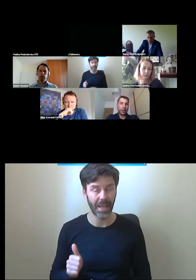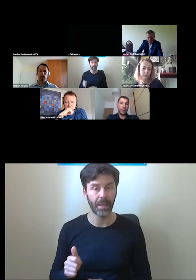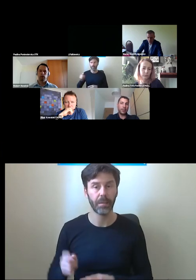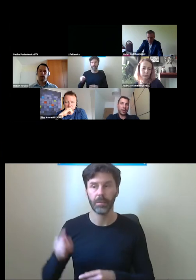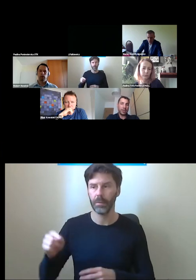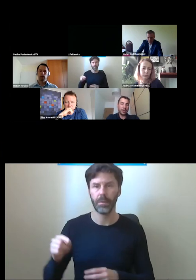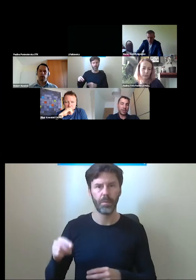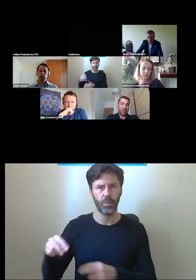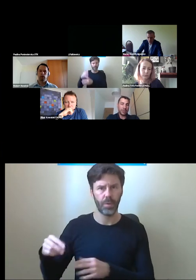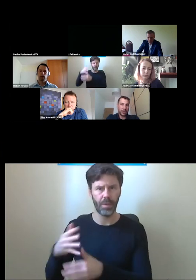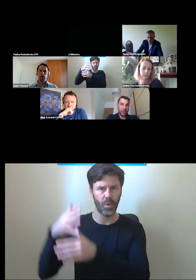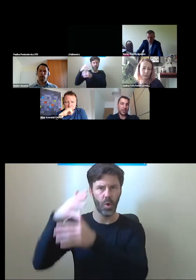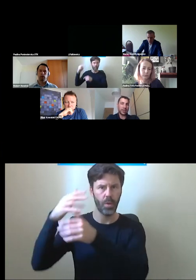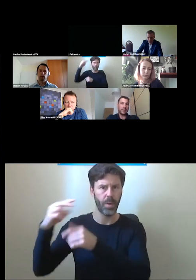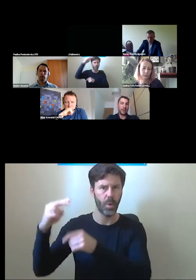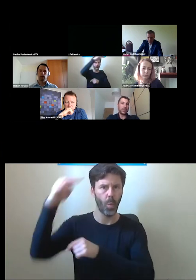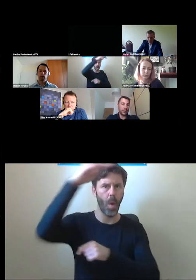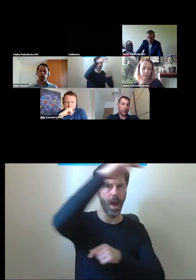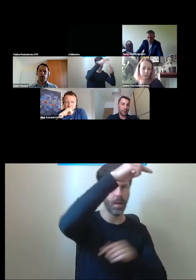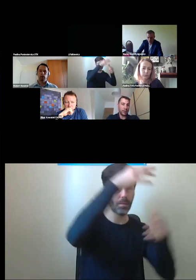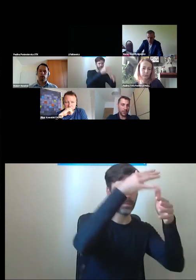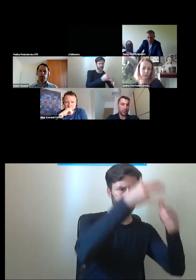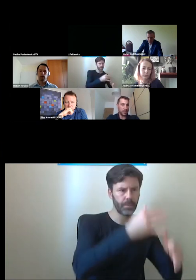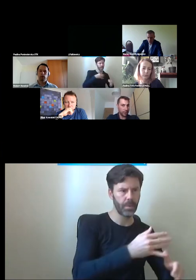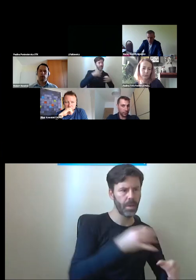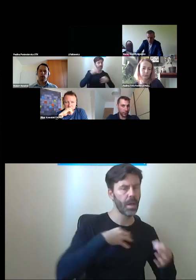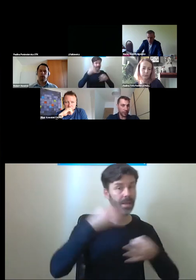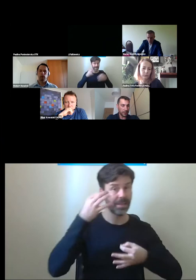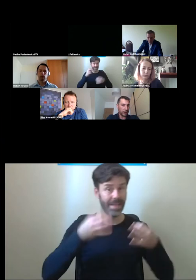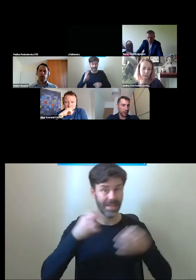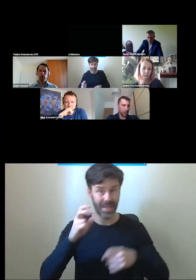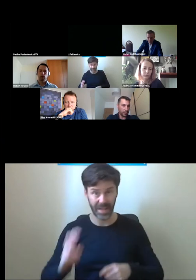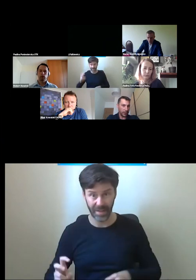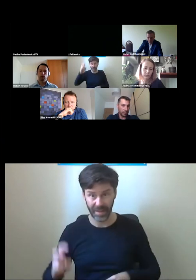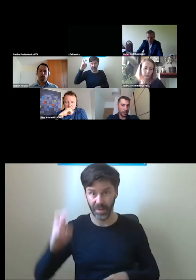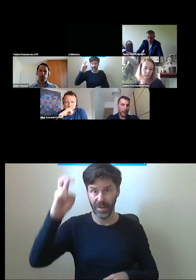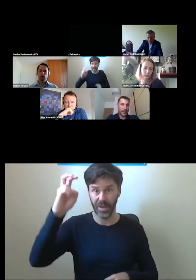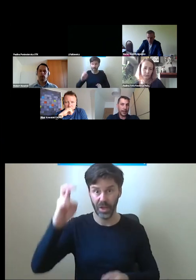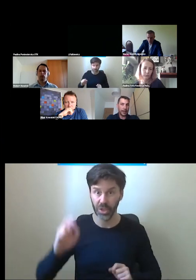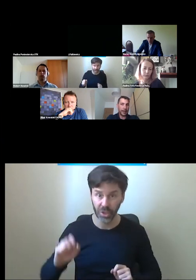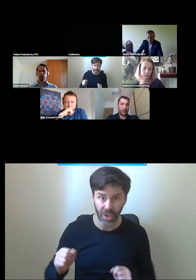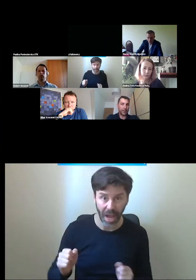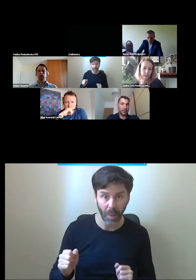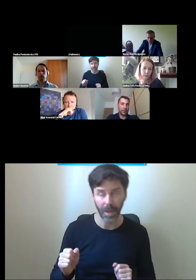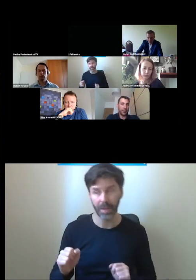będzie się codziennie zastanawiał, czy ta winda działa. Być może dzwonił do konserwatora i go o to pytał.